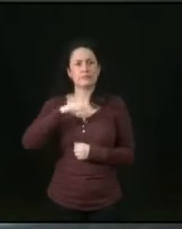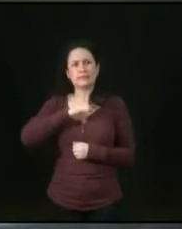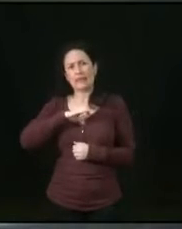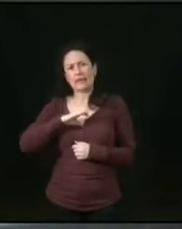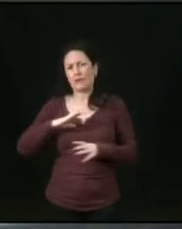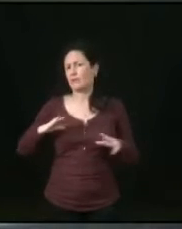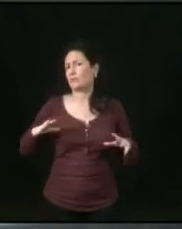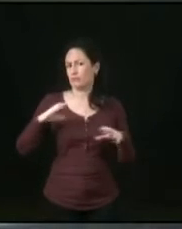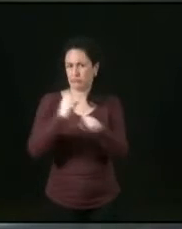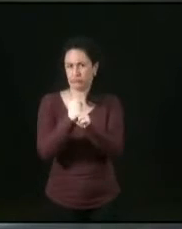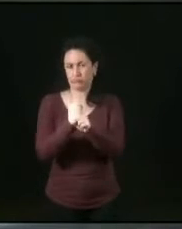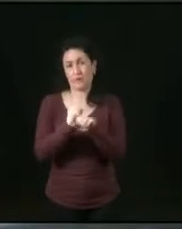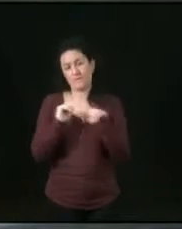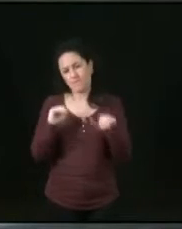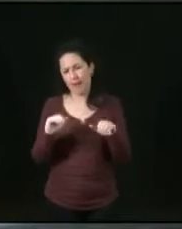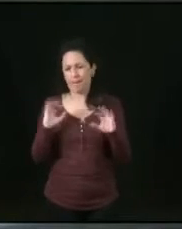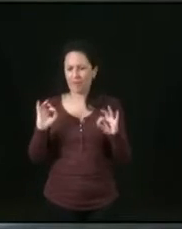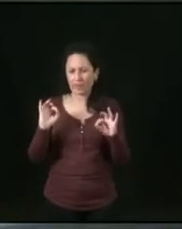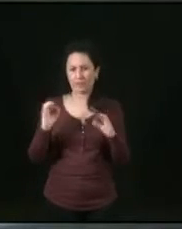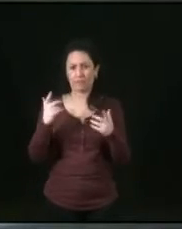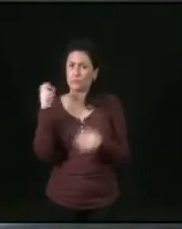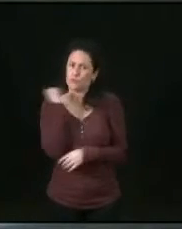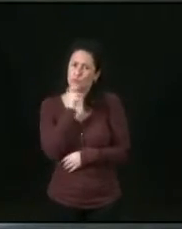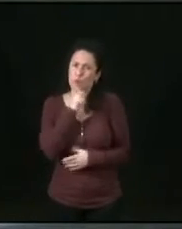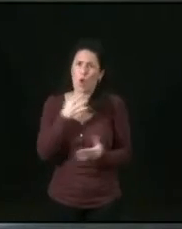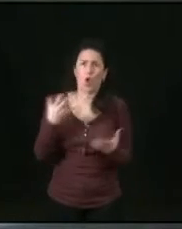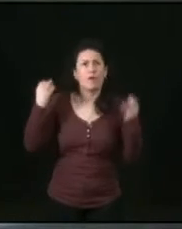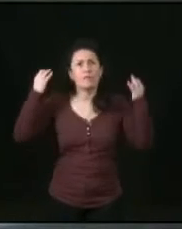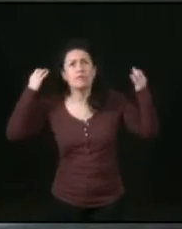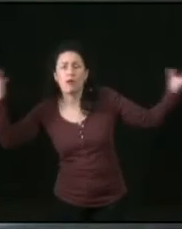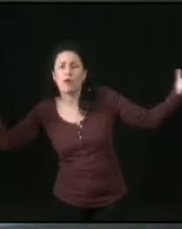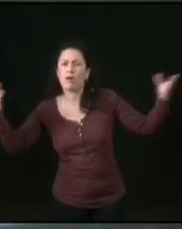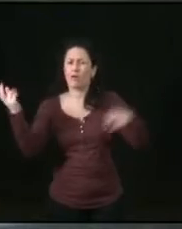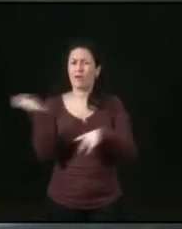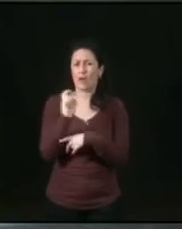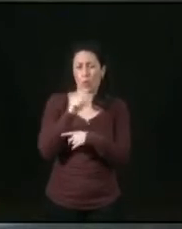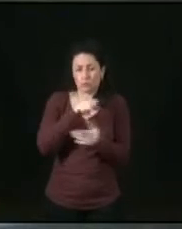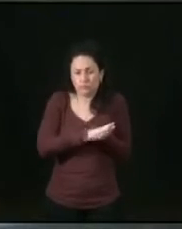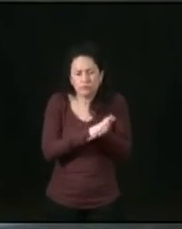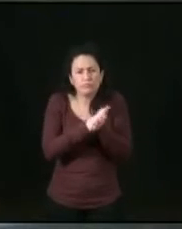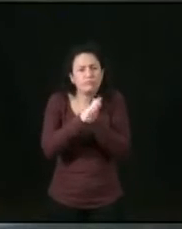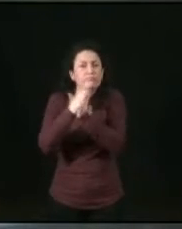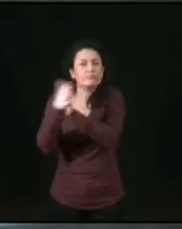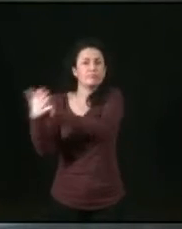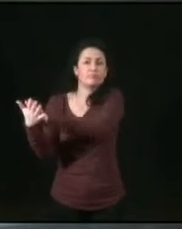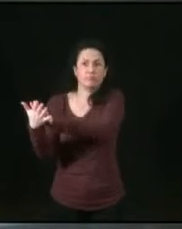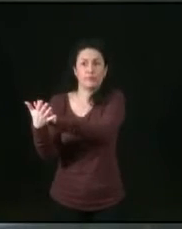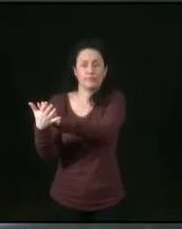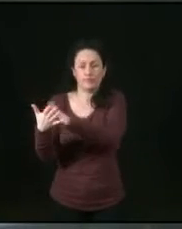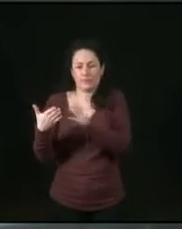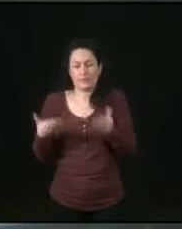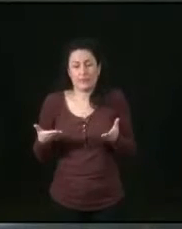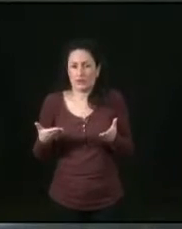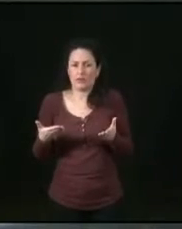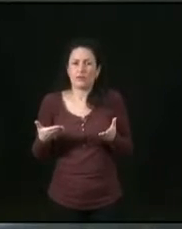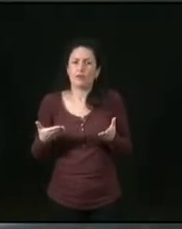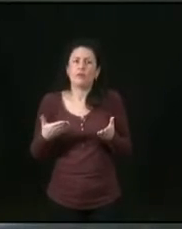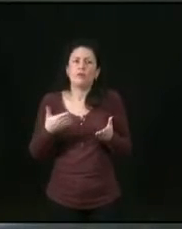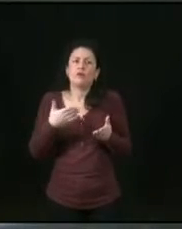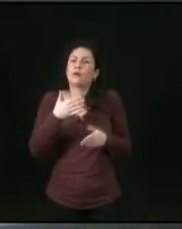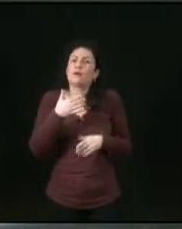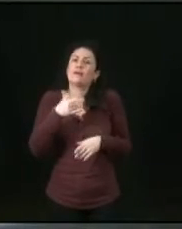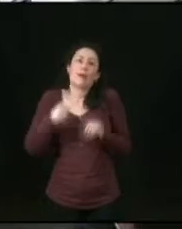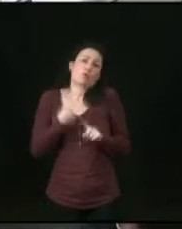l'urgence écologique que l'on vit, le réchauffement climatique et la transition écologique qu'on est en train de mettre en place ne sont pas des sujets sur lesquels on peut aller